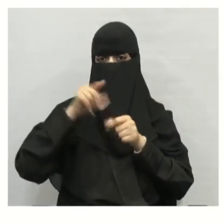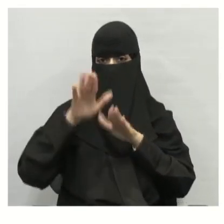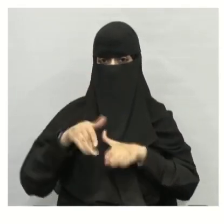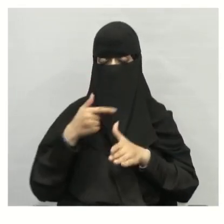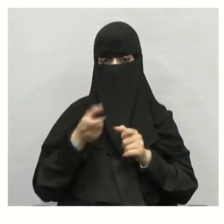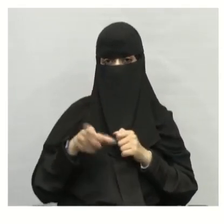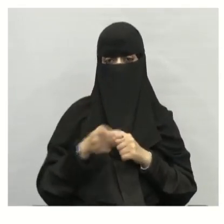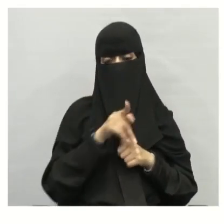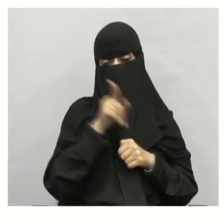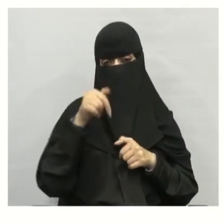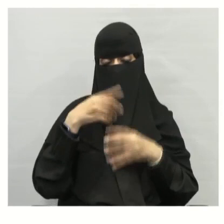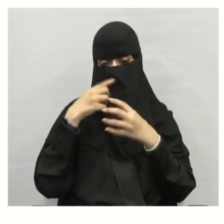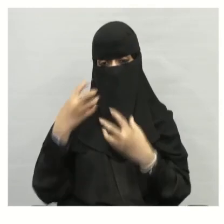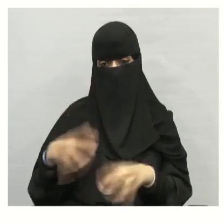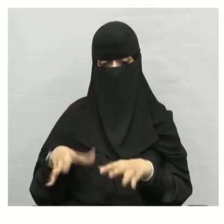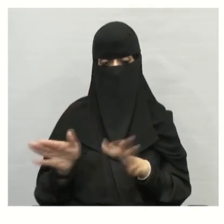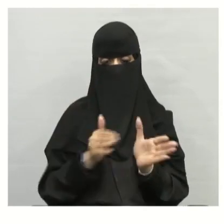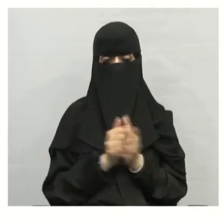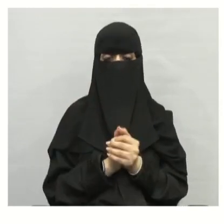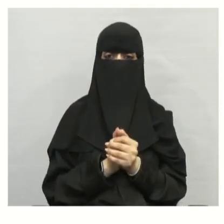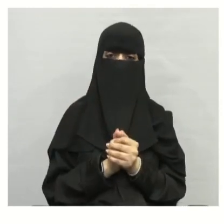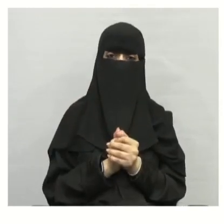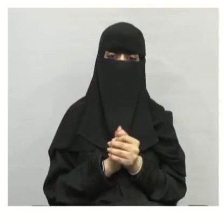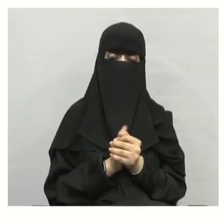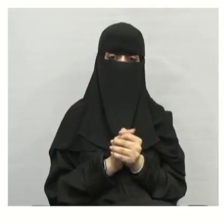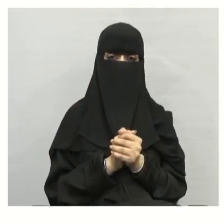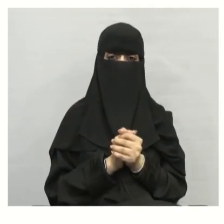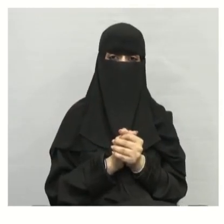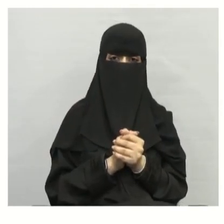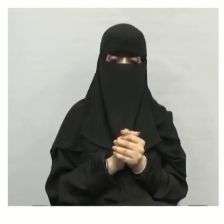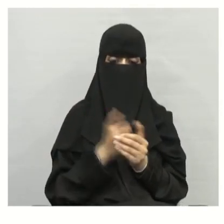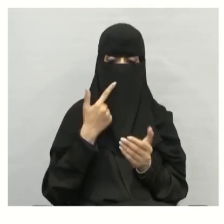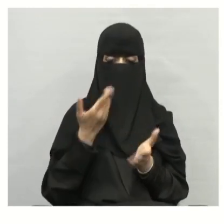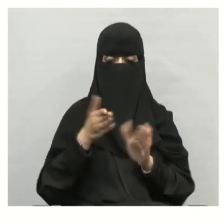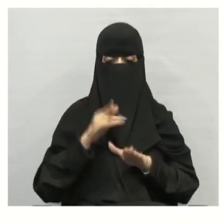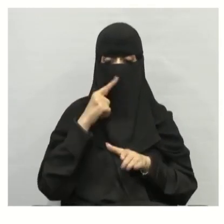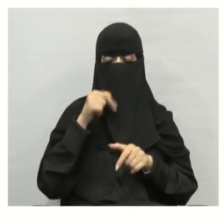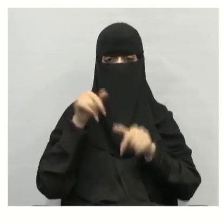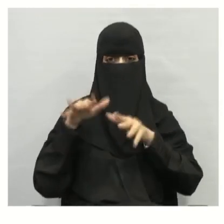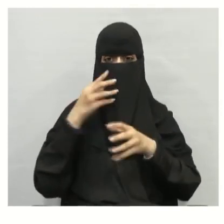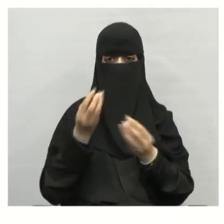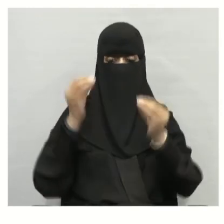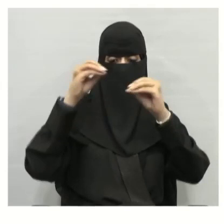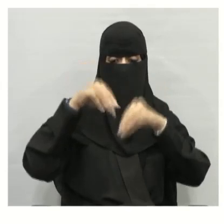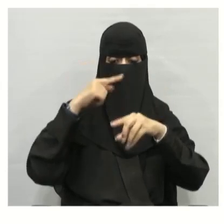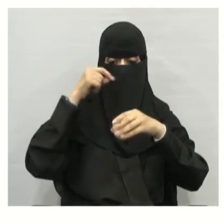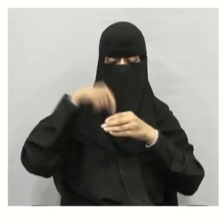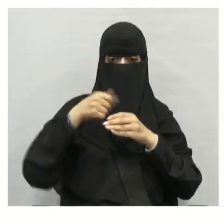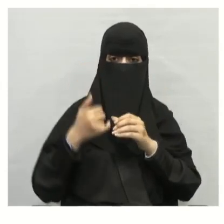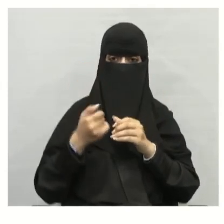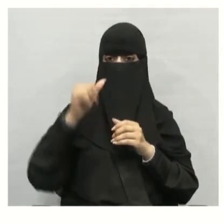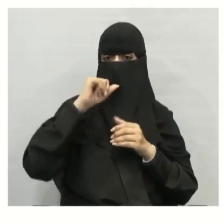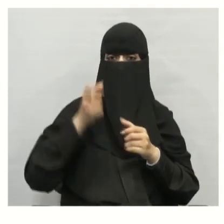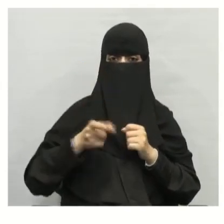الأنهار فيقوم بتلوث الأنهار كذلك القاء النفايات في مياه